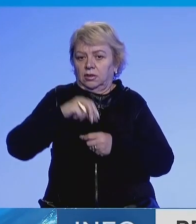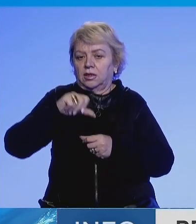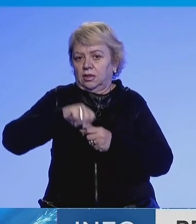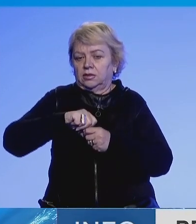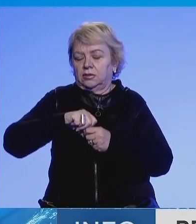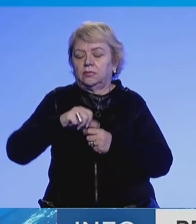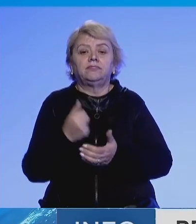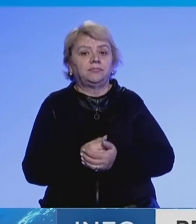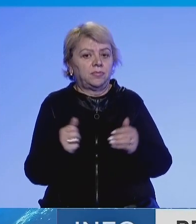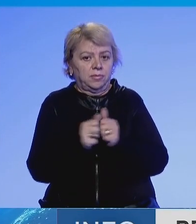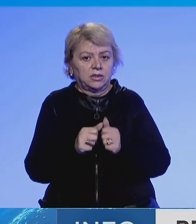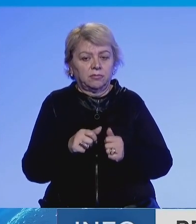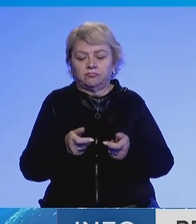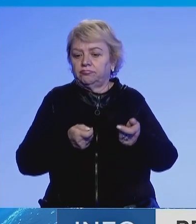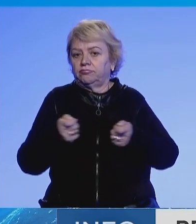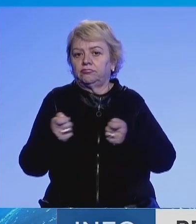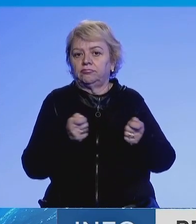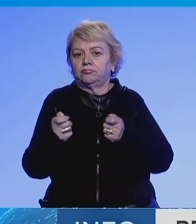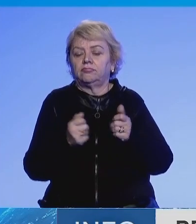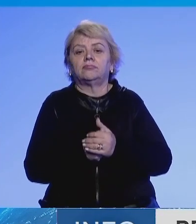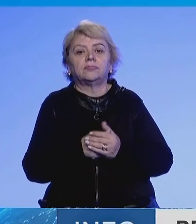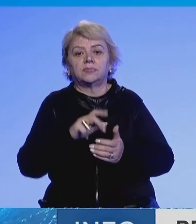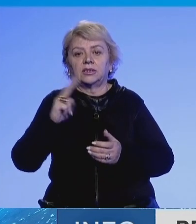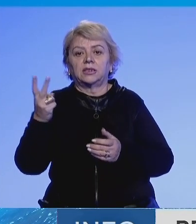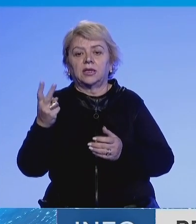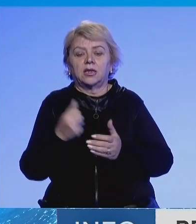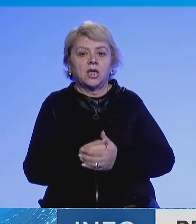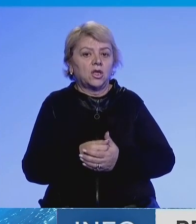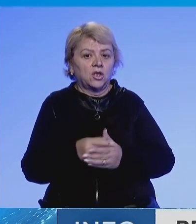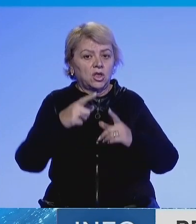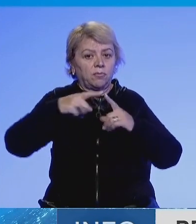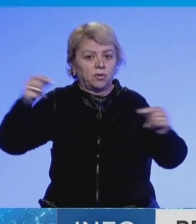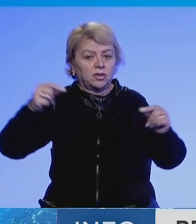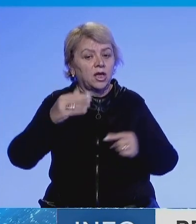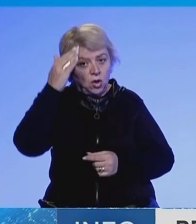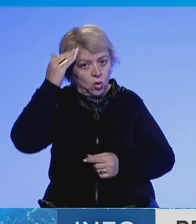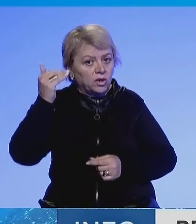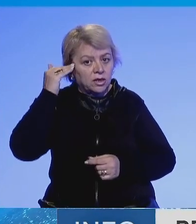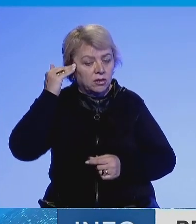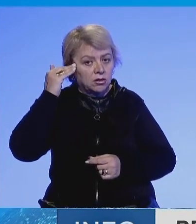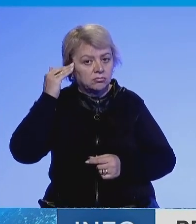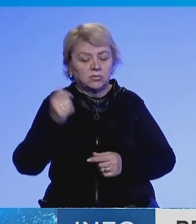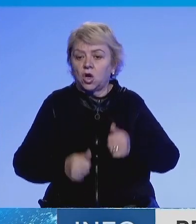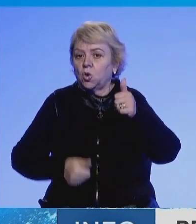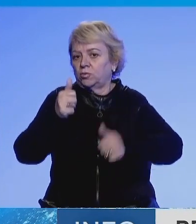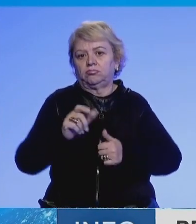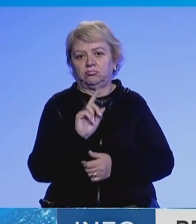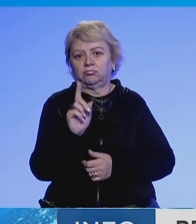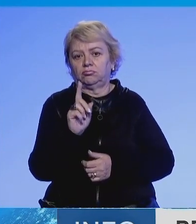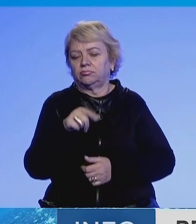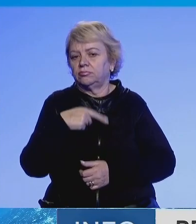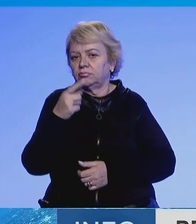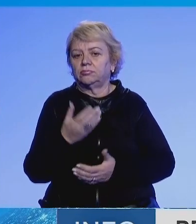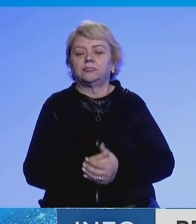Bashkimi Evropiane duhet të koordinohet të ngusht me konsumatorit e tjerë të gazit si Japonia dhe Korejan, në mënyrë që mos të je në konkurencë me njeri tjetrin, tha